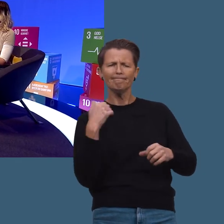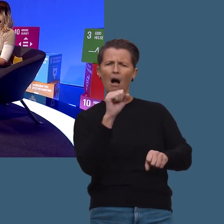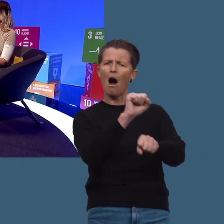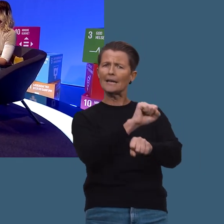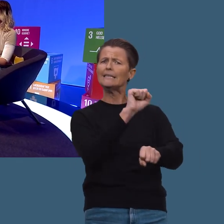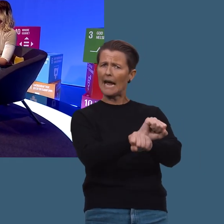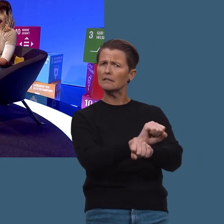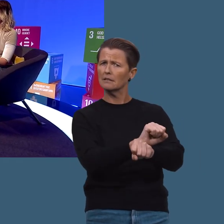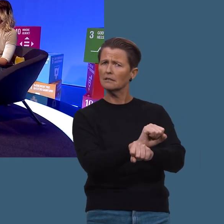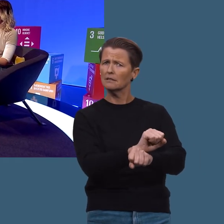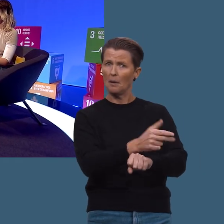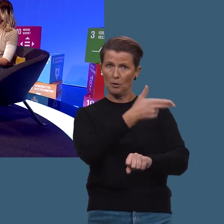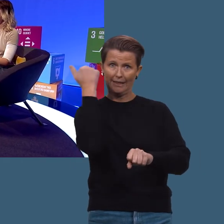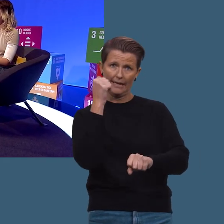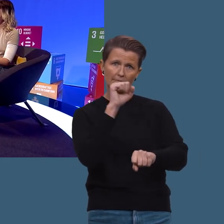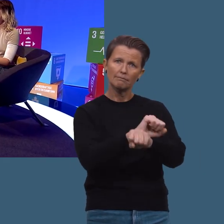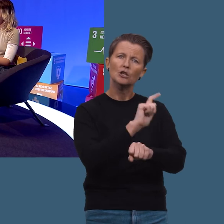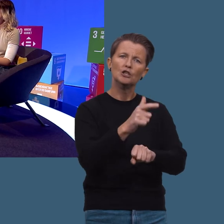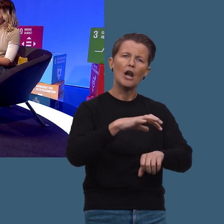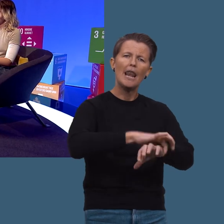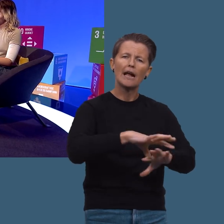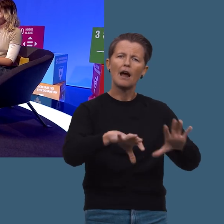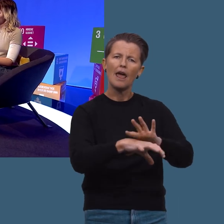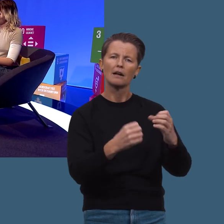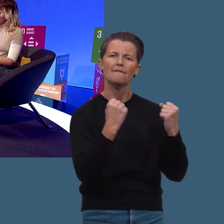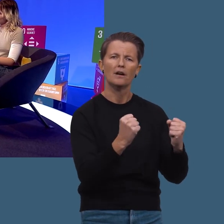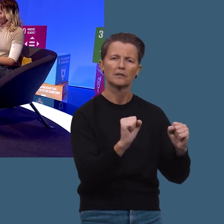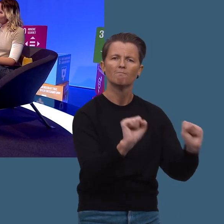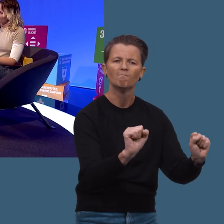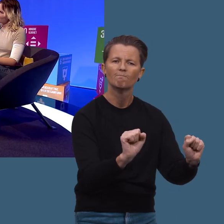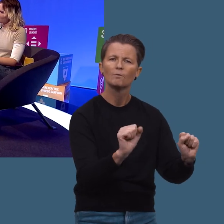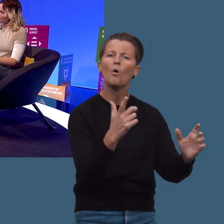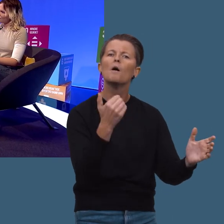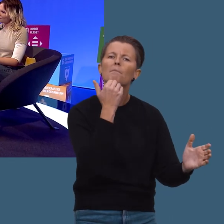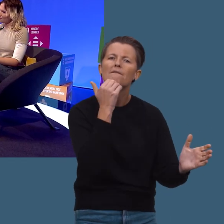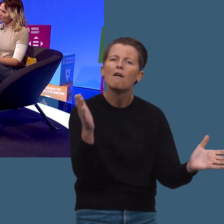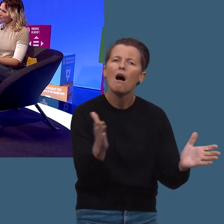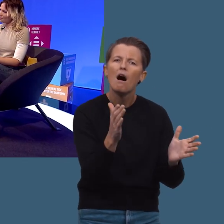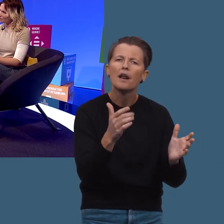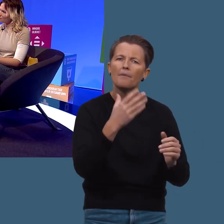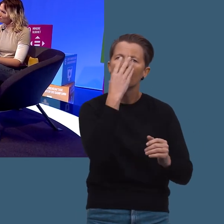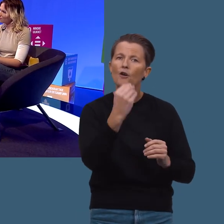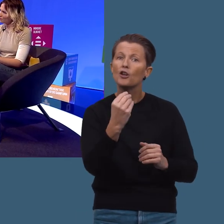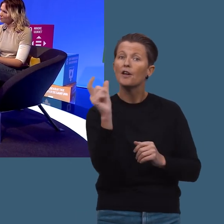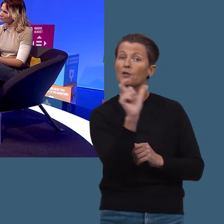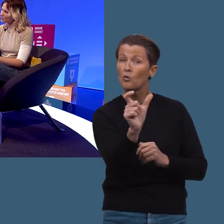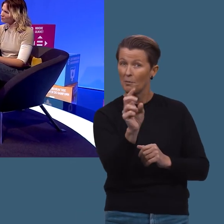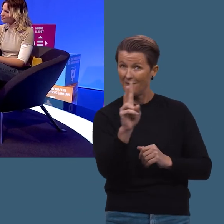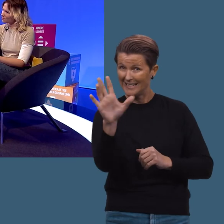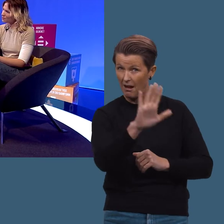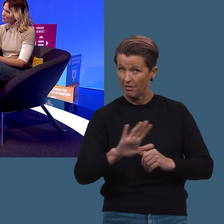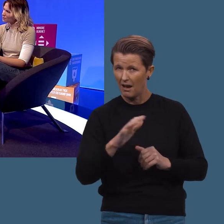mai, da ble du jo arrestert av politiet for å ha lenket deg fast for å bevare førdefjorden på Vestlandet.